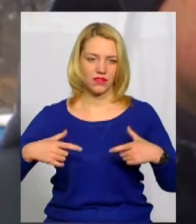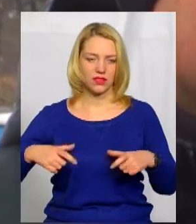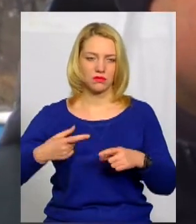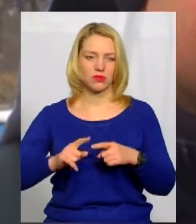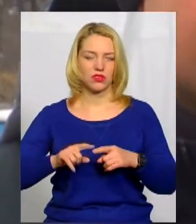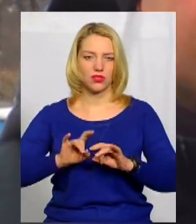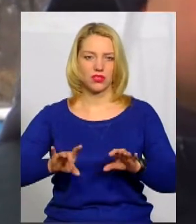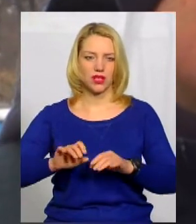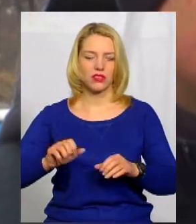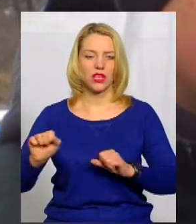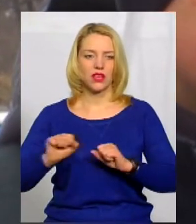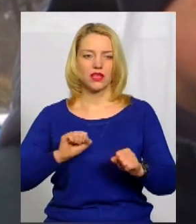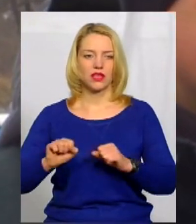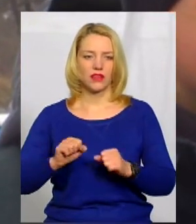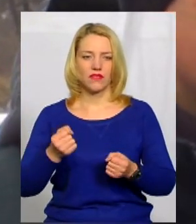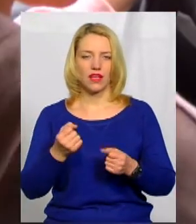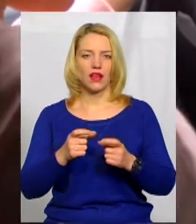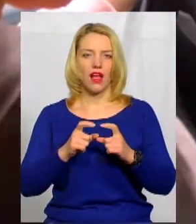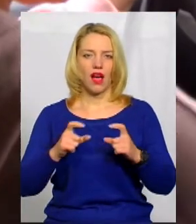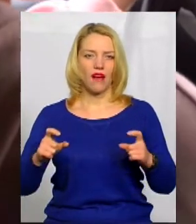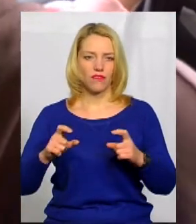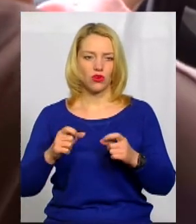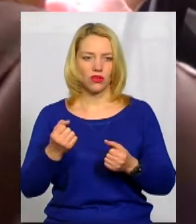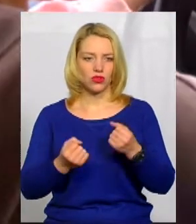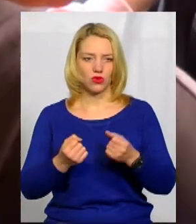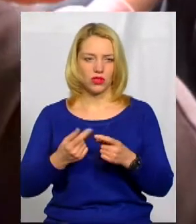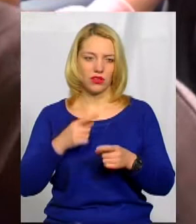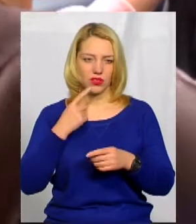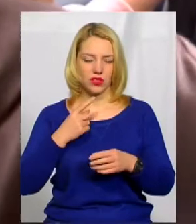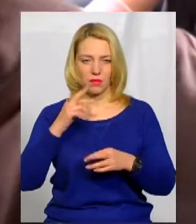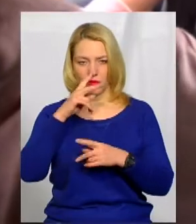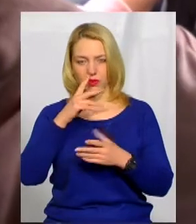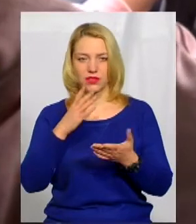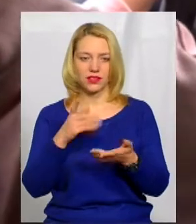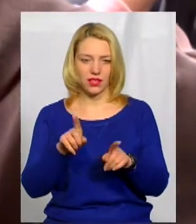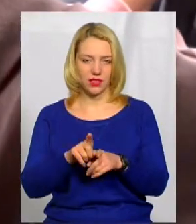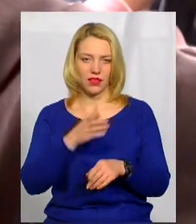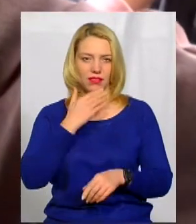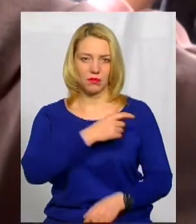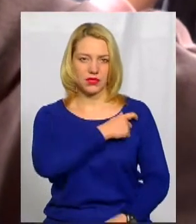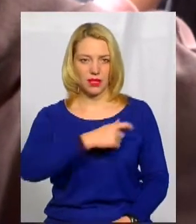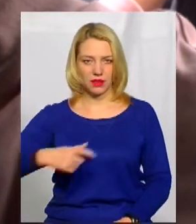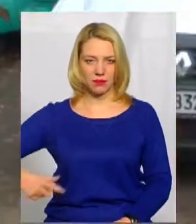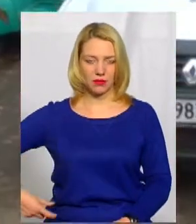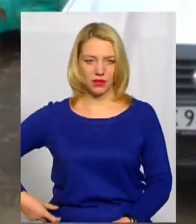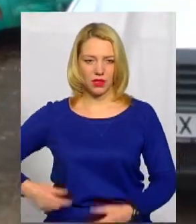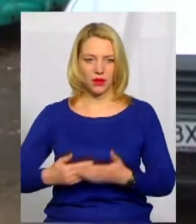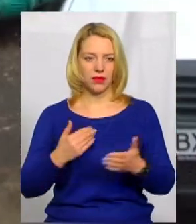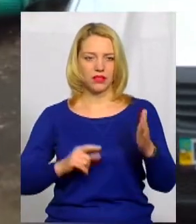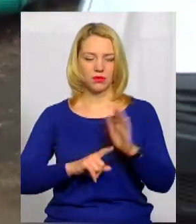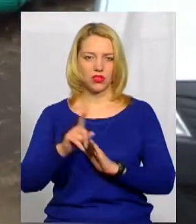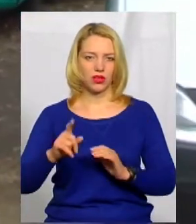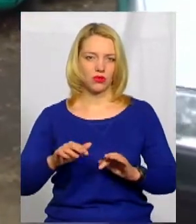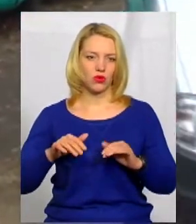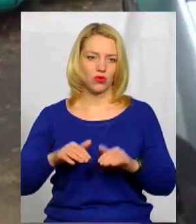однієї із автошкіл Хмельницької Юрій Галайко. За його словами, типові помилки наступні. Непристепнутий пасок безпеки перед початком руху,